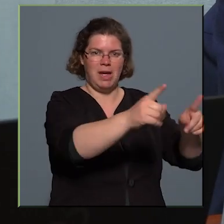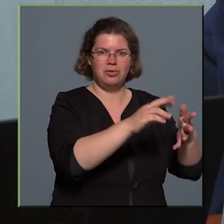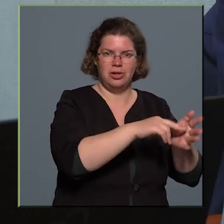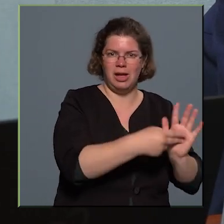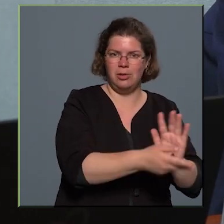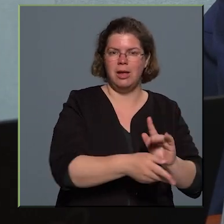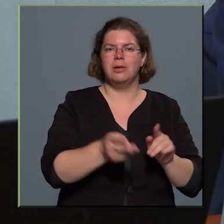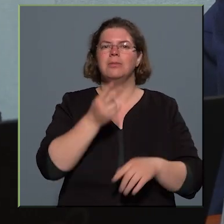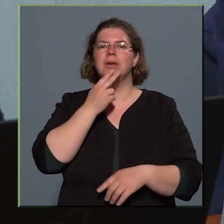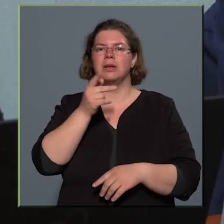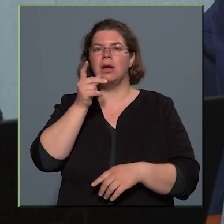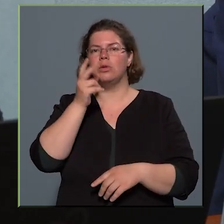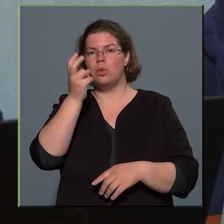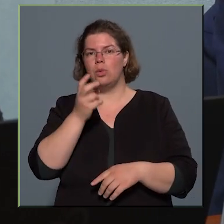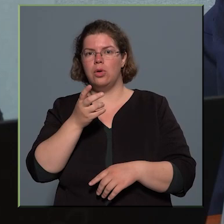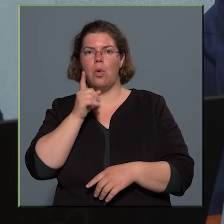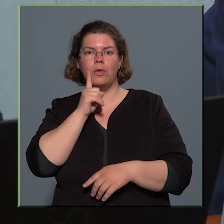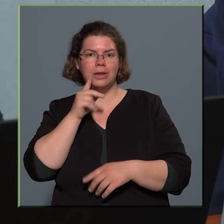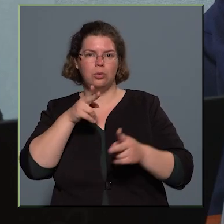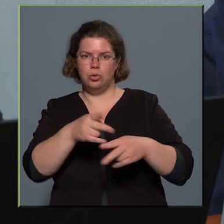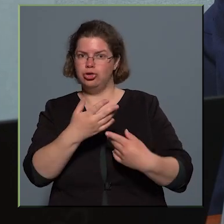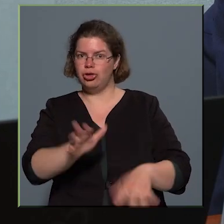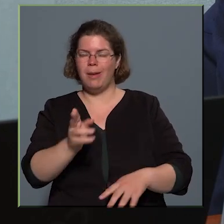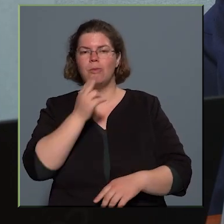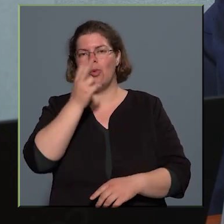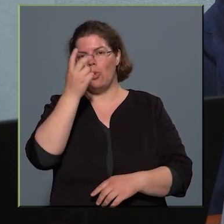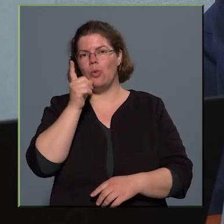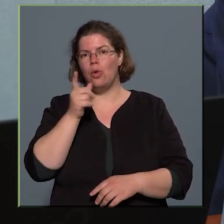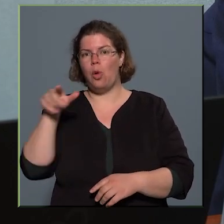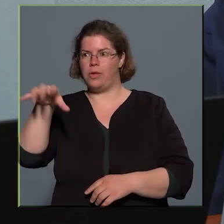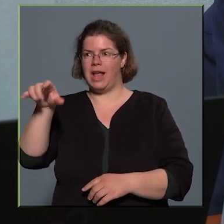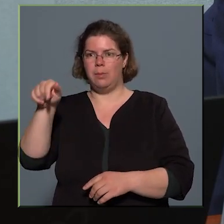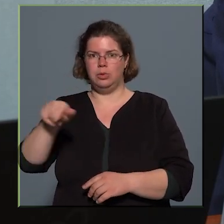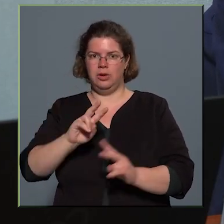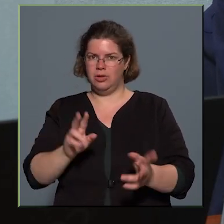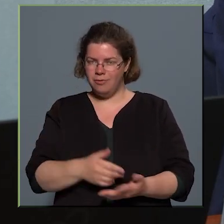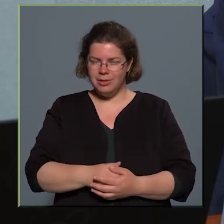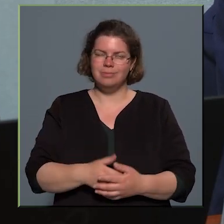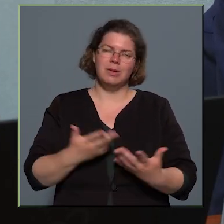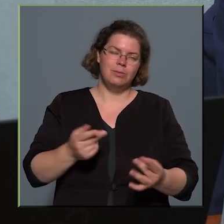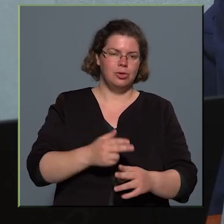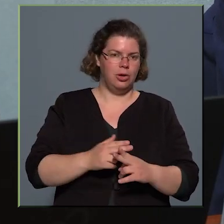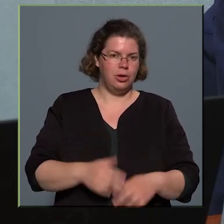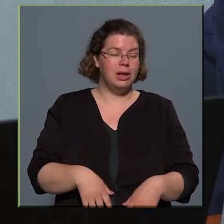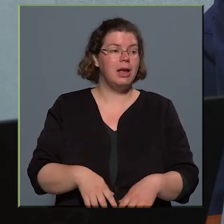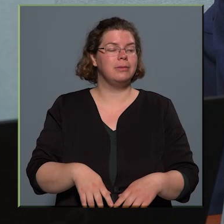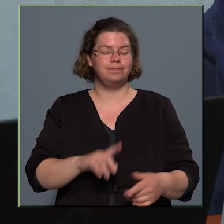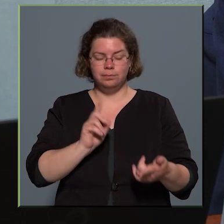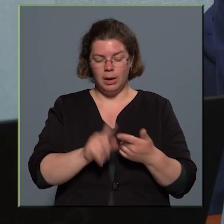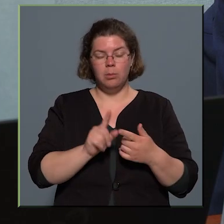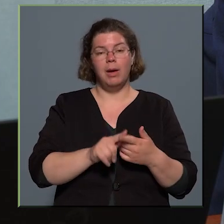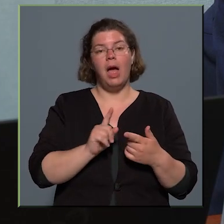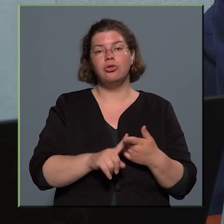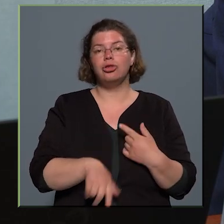az ülőút sem ülőn van, de ezt nagyjából nem sokat segített. A másik rész meg